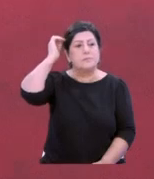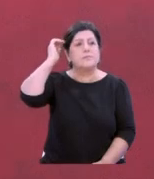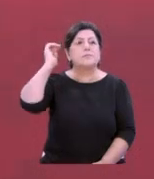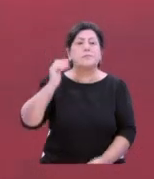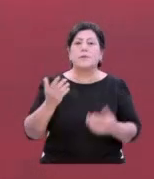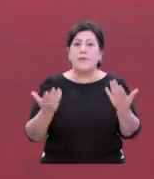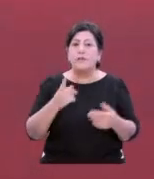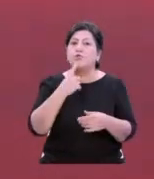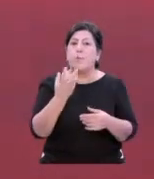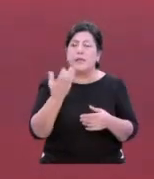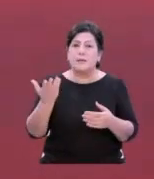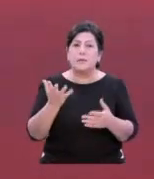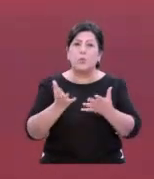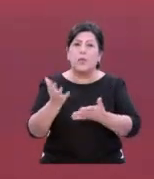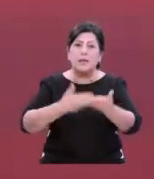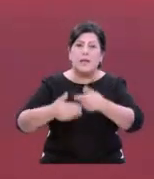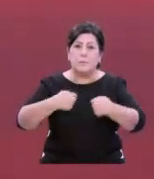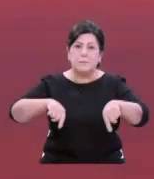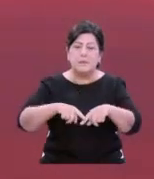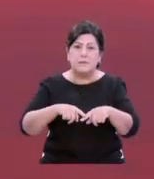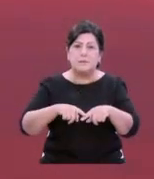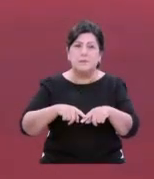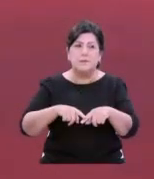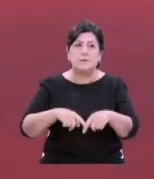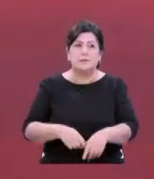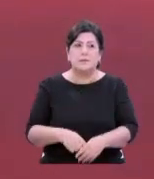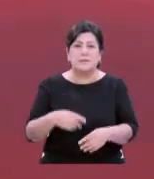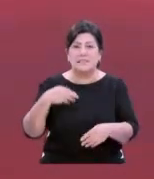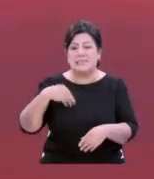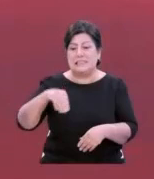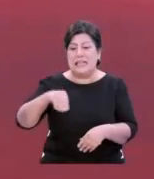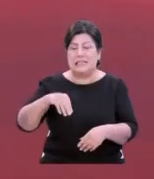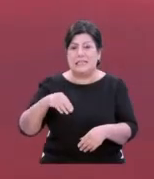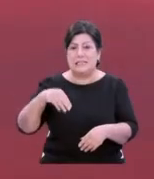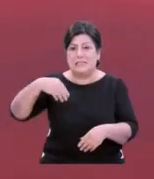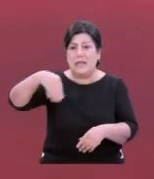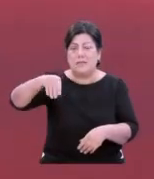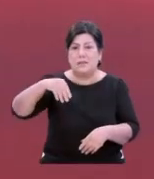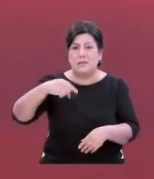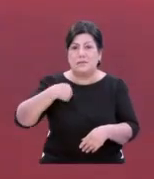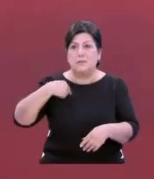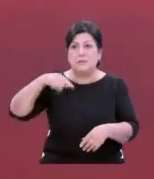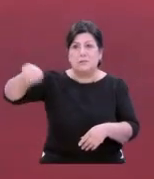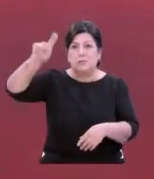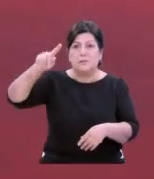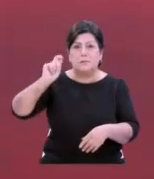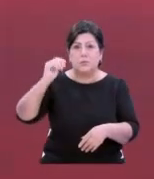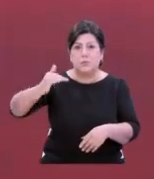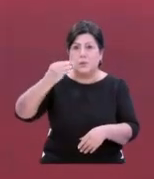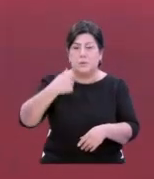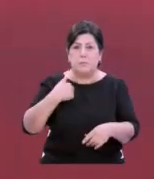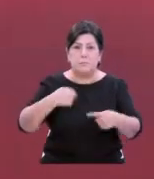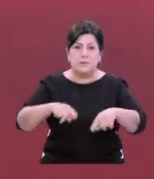Evet domatesi üreten biz ama daha doğrusu sattığımız bizden daha ucuza yiyor. Biz çok pahalıya yiyoruz. Şimdi